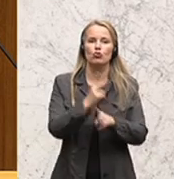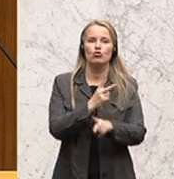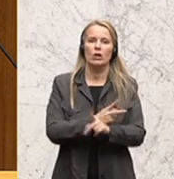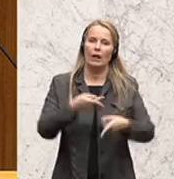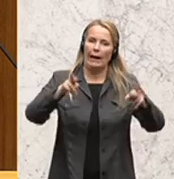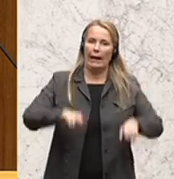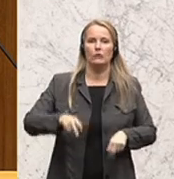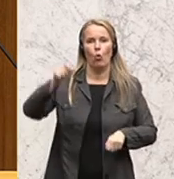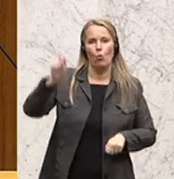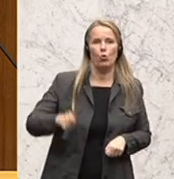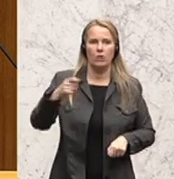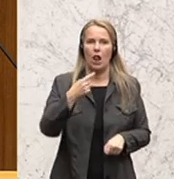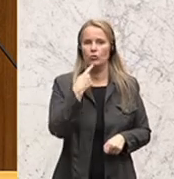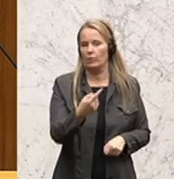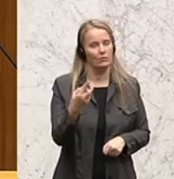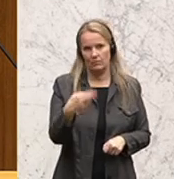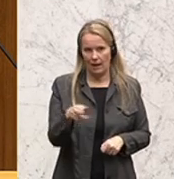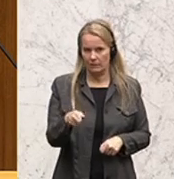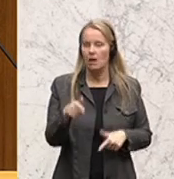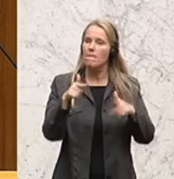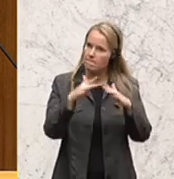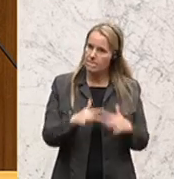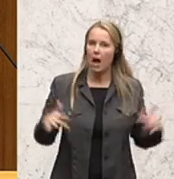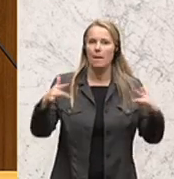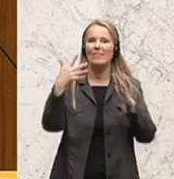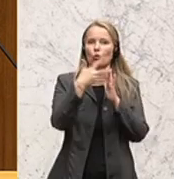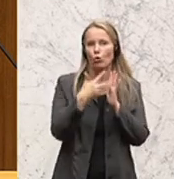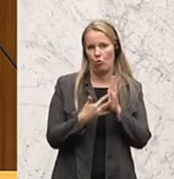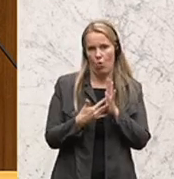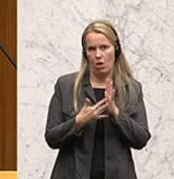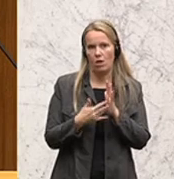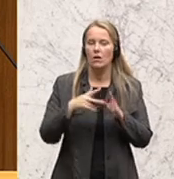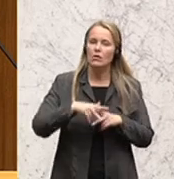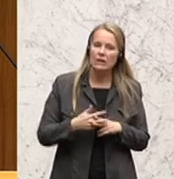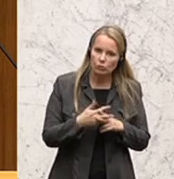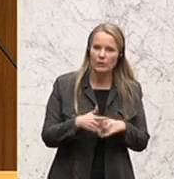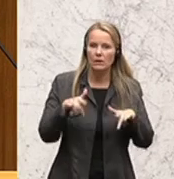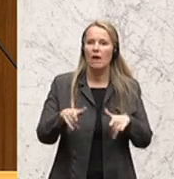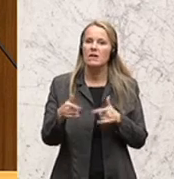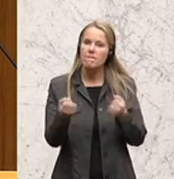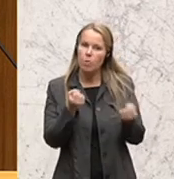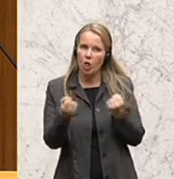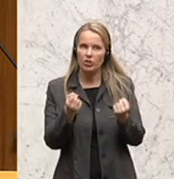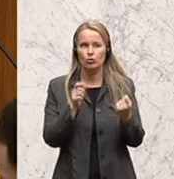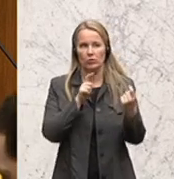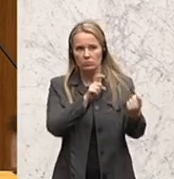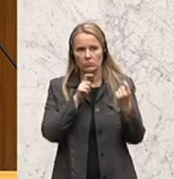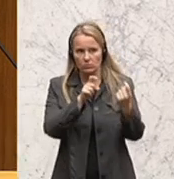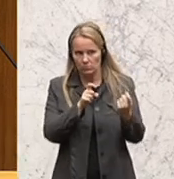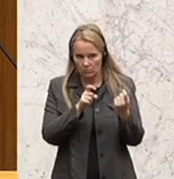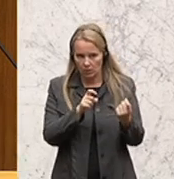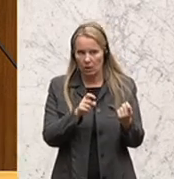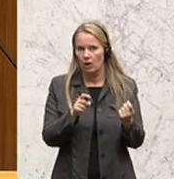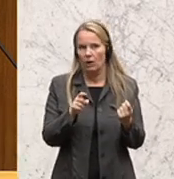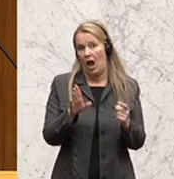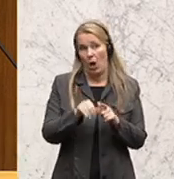Rechtsprechung. Es ist ein Instrument der parlamentarischen Kontrolle. Es ist ein Instrument der politischen Auseinandersetzung. Und es ist